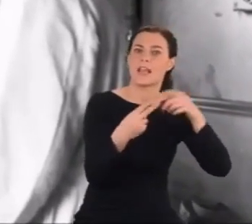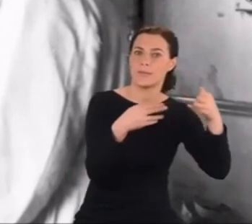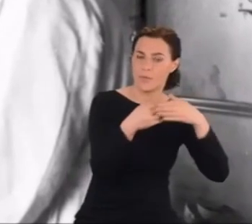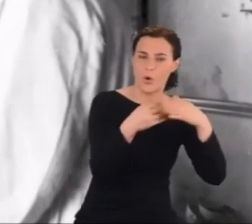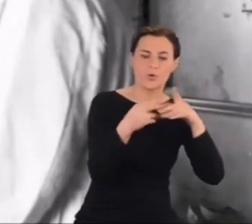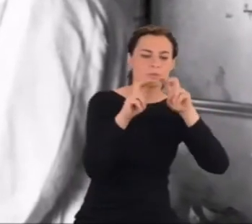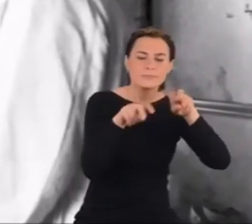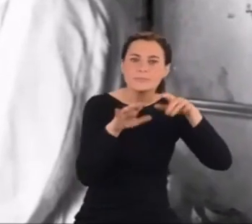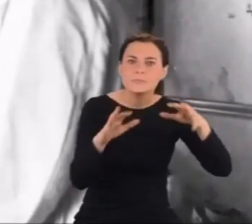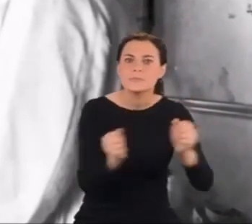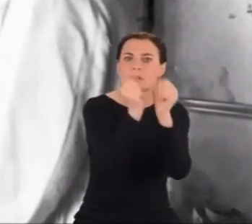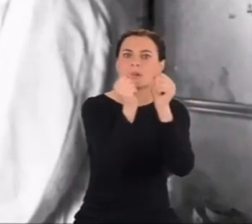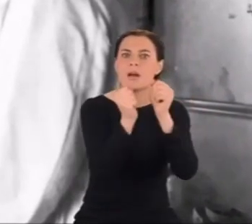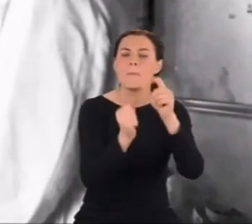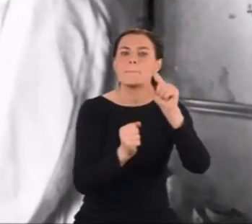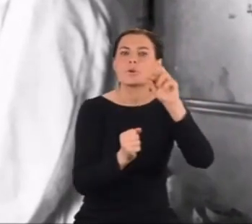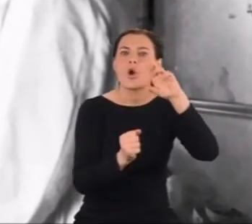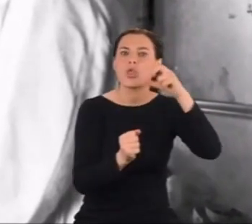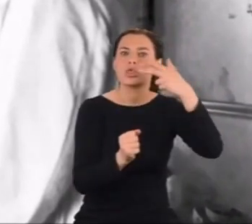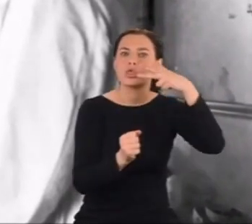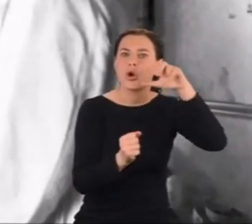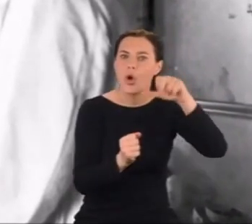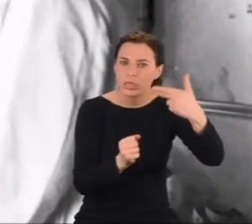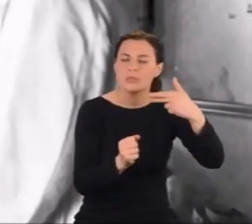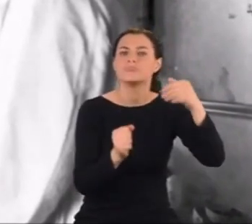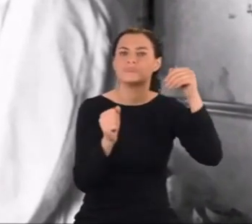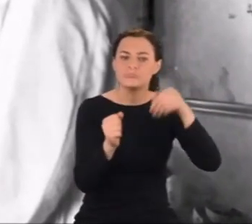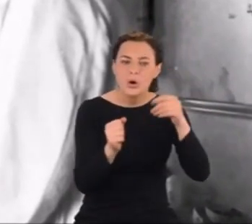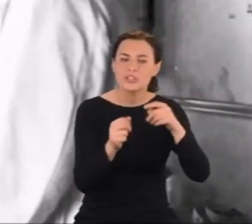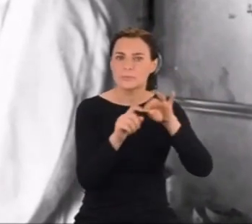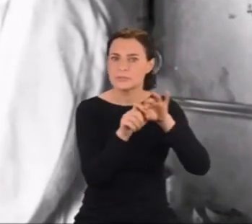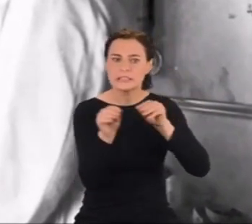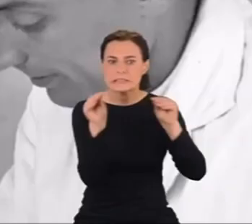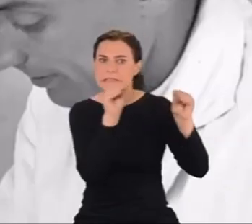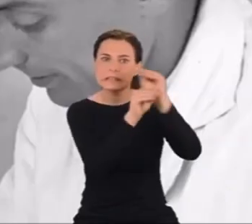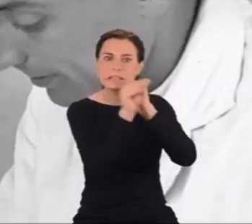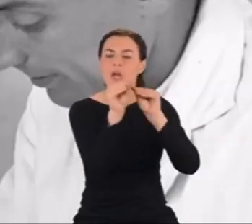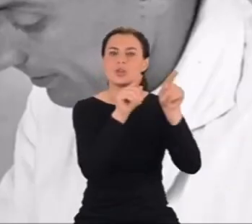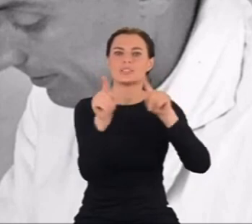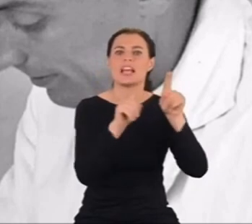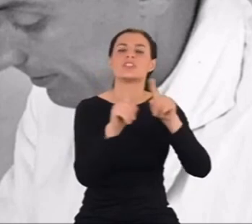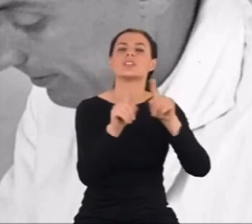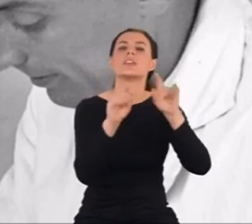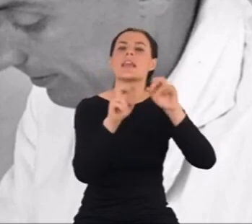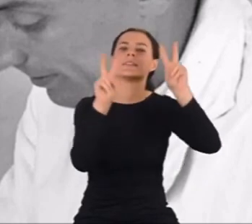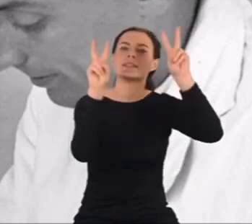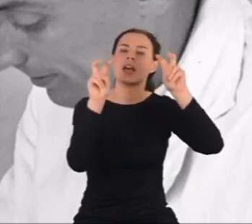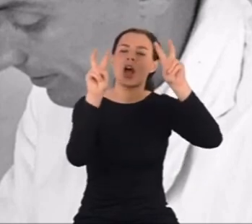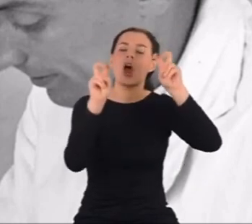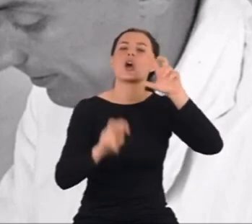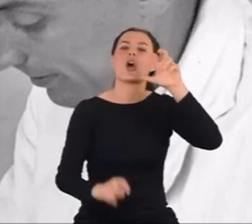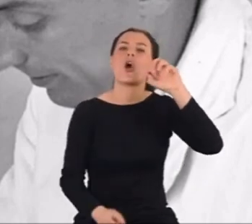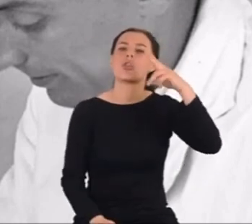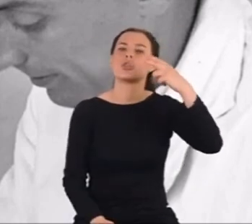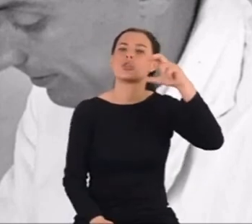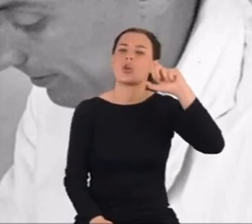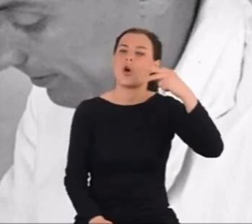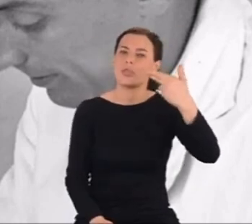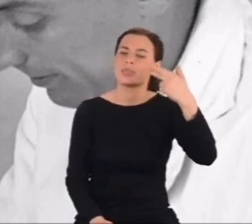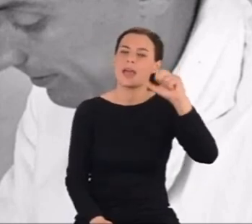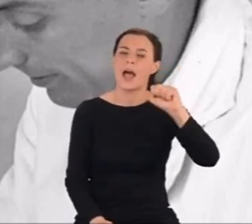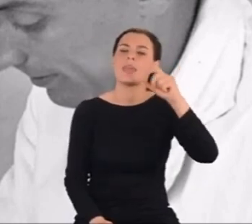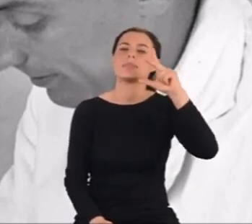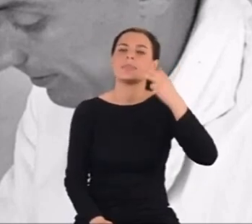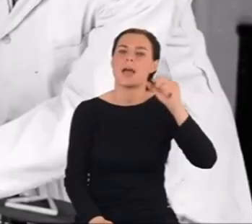potrafi ono przemieszczać protony, z czego wyciągają wniosek, że dochodzi tu do efektu Comtona na protonach.